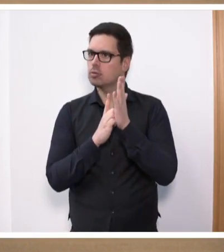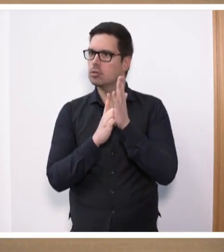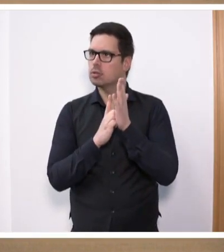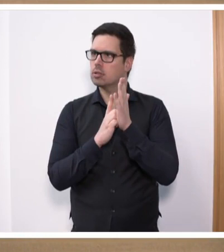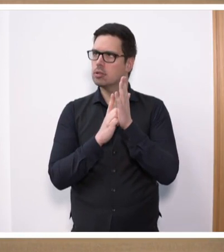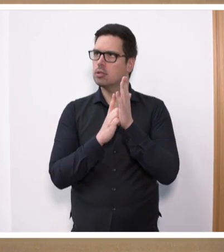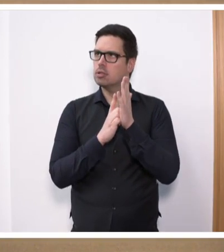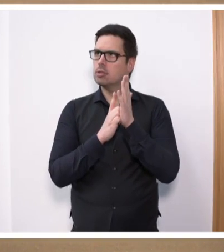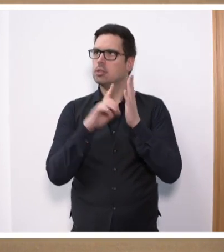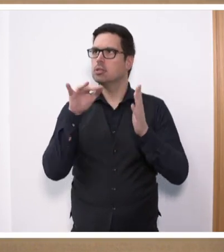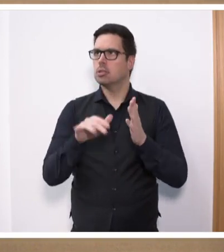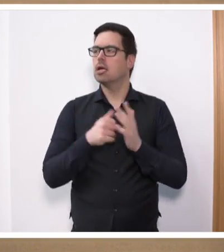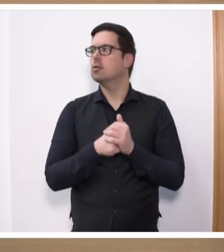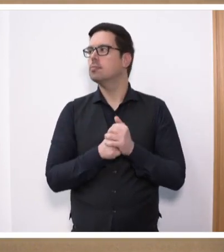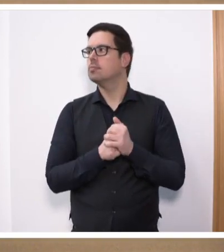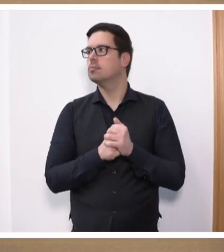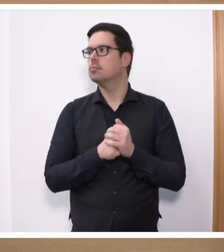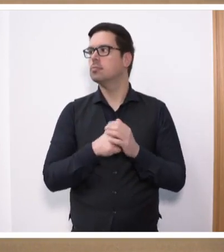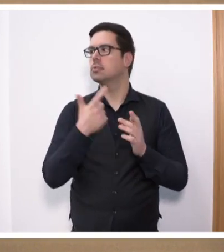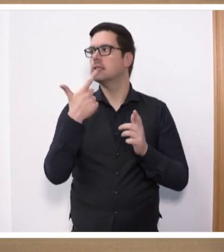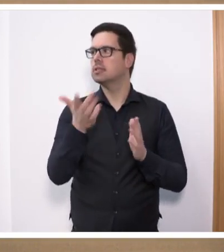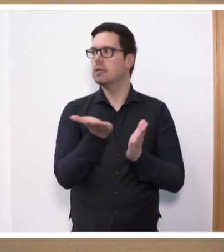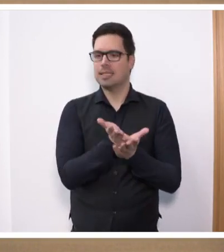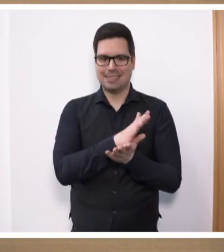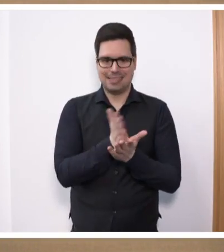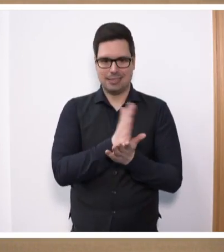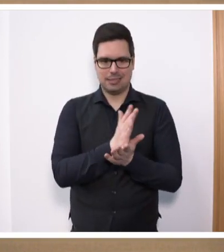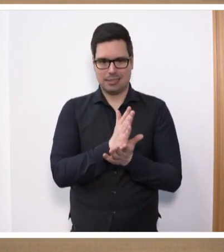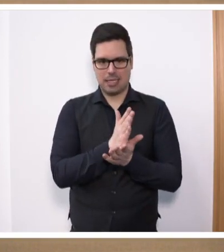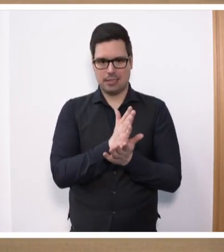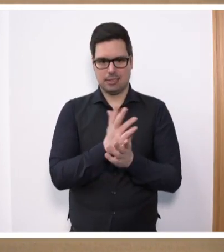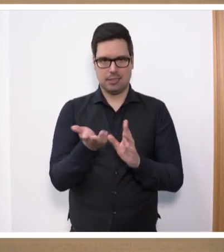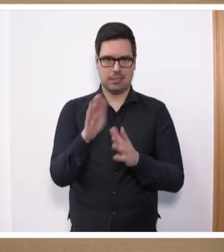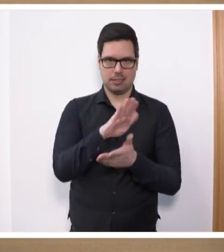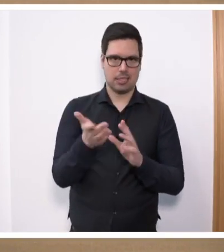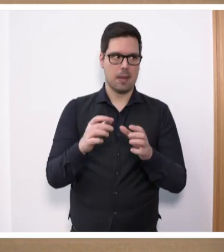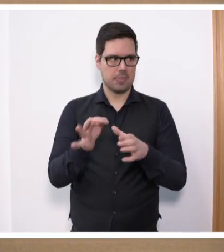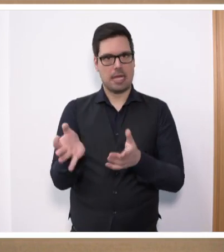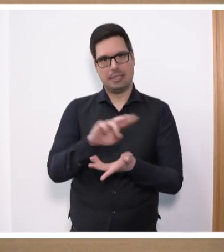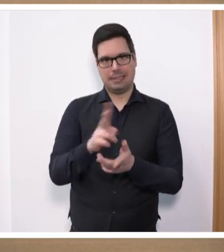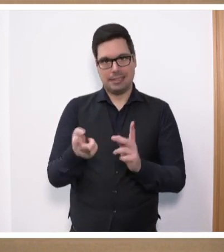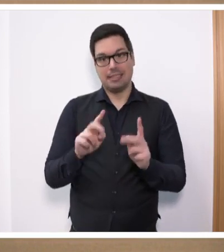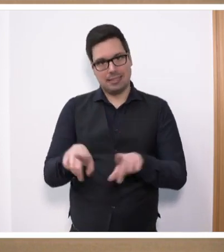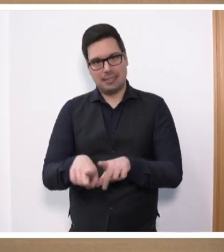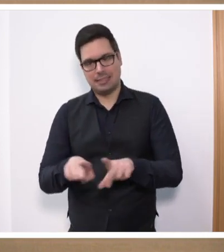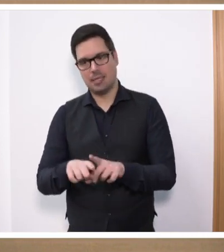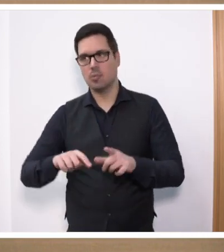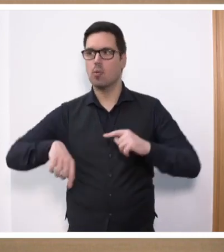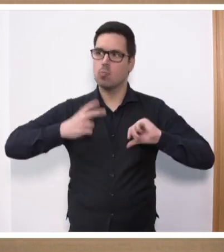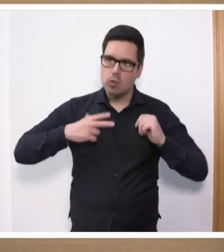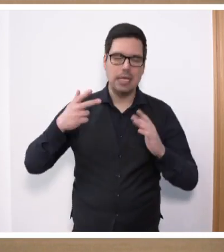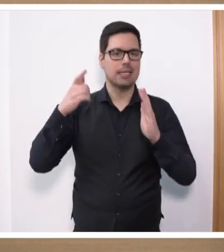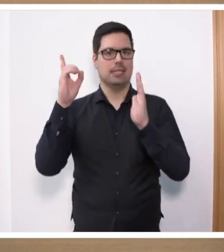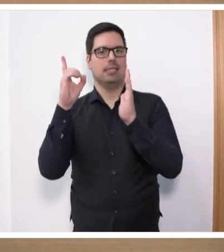benannt. Hier sind zwei Seiten derselben Medaille zu betrachten. Die moderne Technik erfordert eine ganze Reihe von Normen und